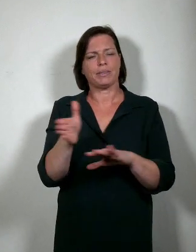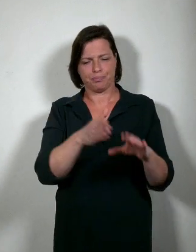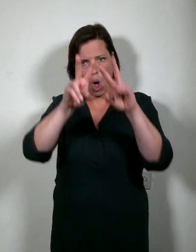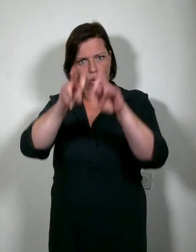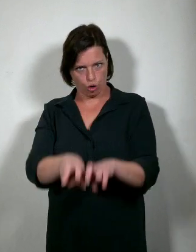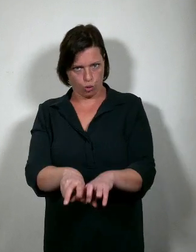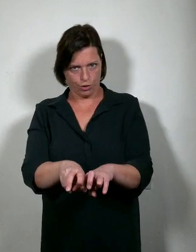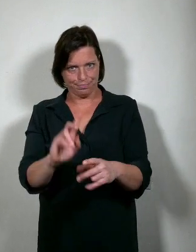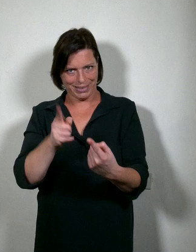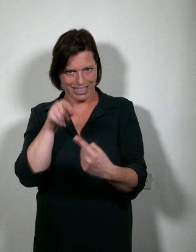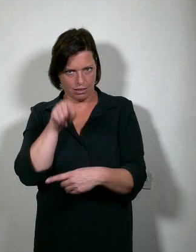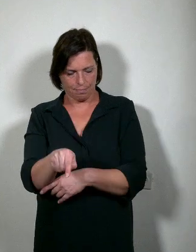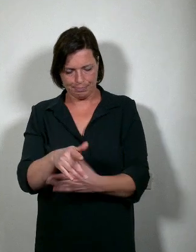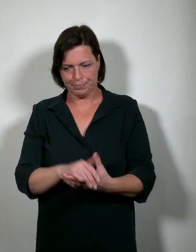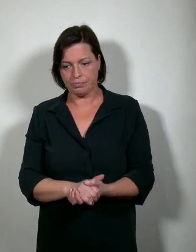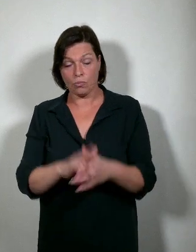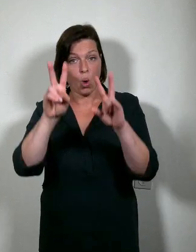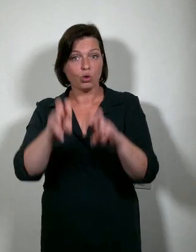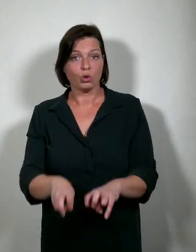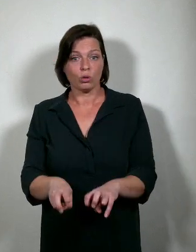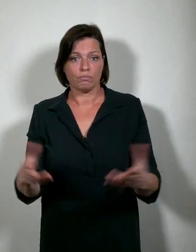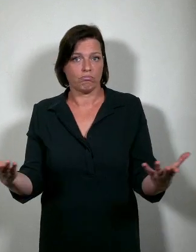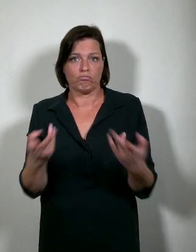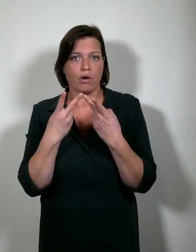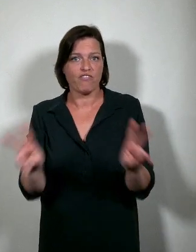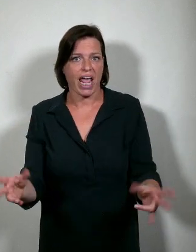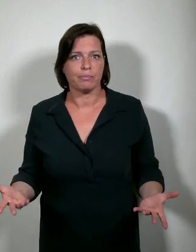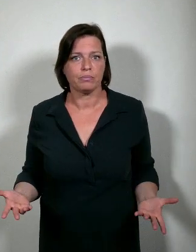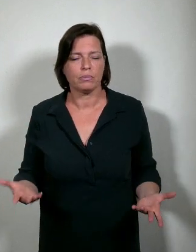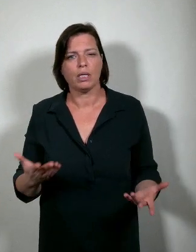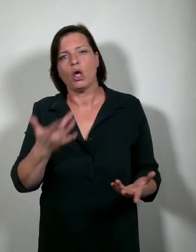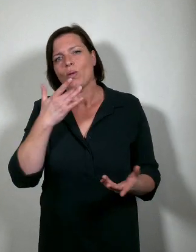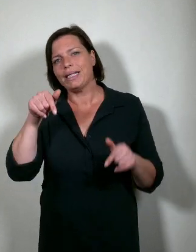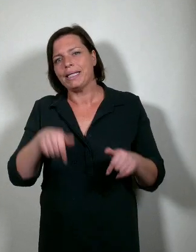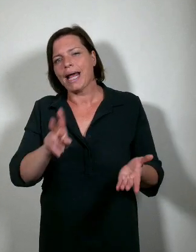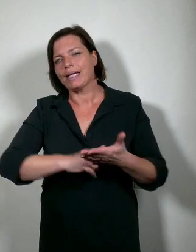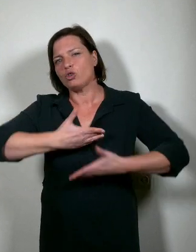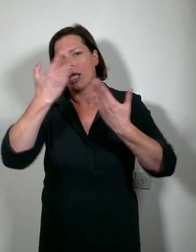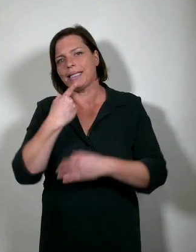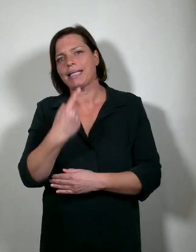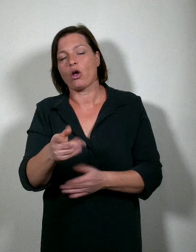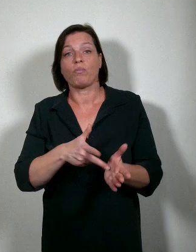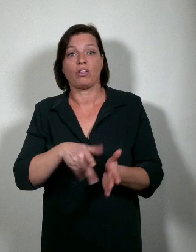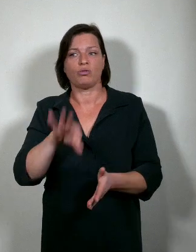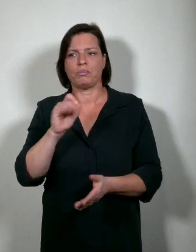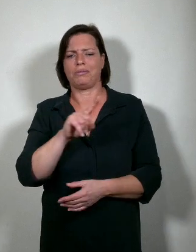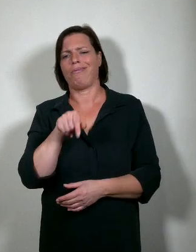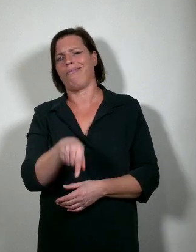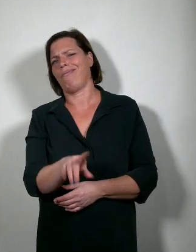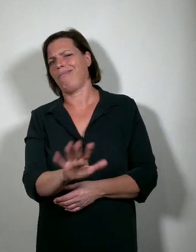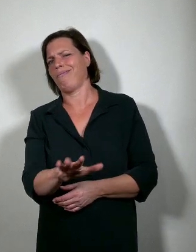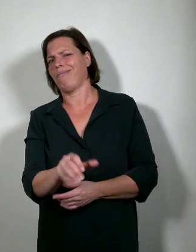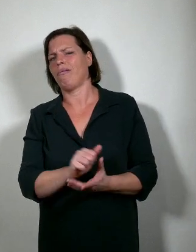Onderzoek, onderzoek is vrij. En ik wil dat hier zeer nadrukkelijk gezegd hebben. Omdat dat soms in vraag wordt gesteld.